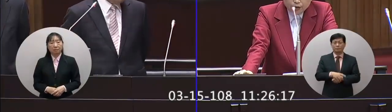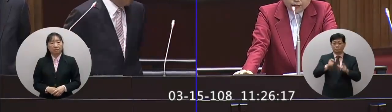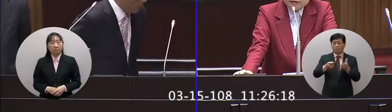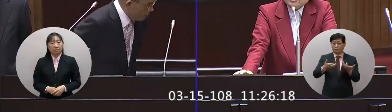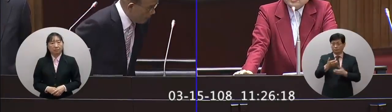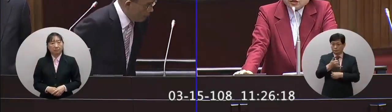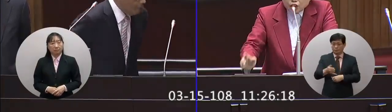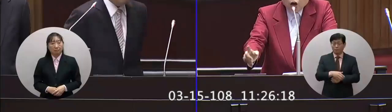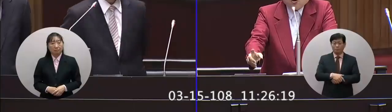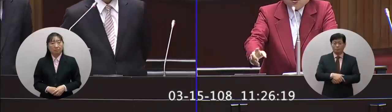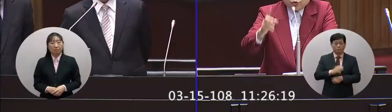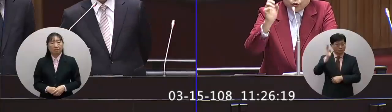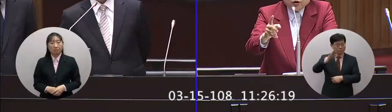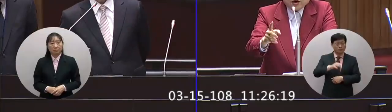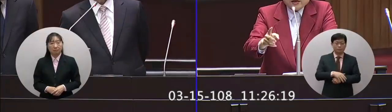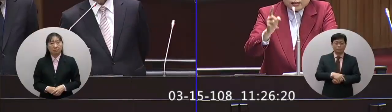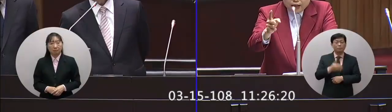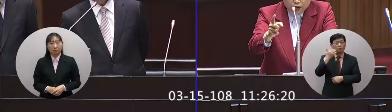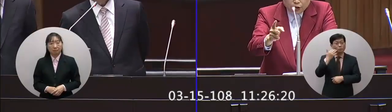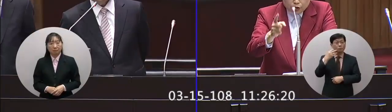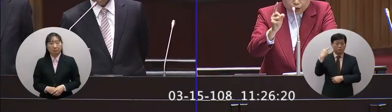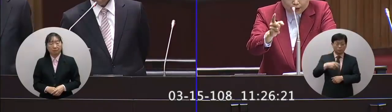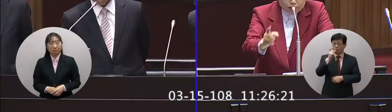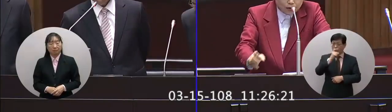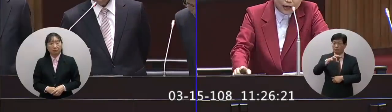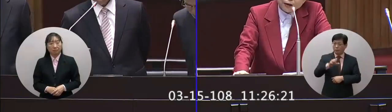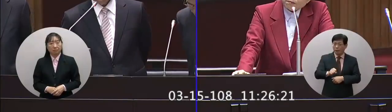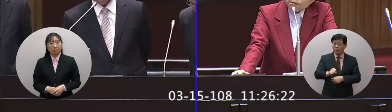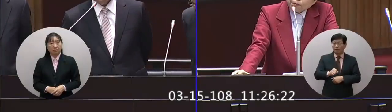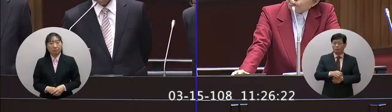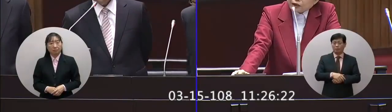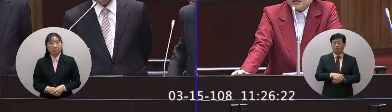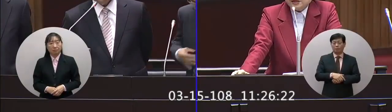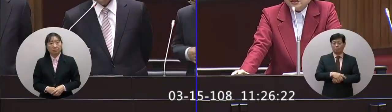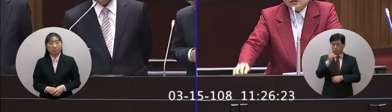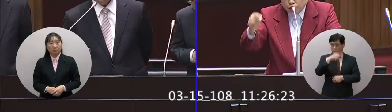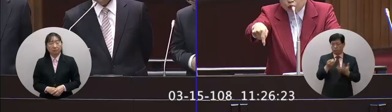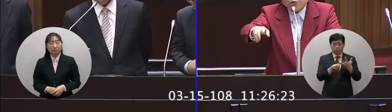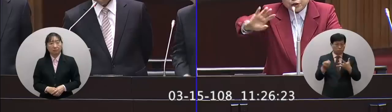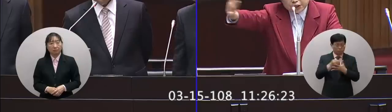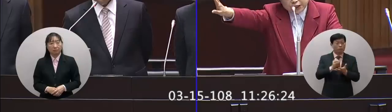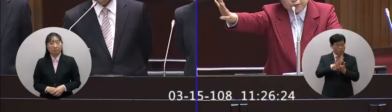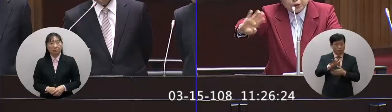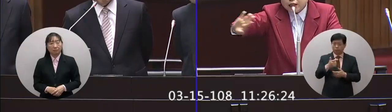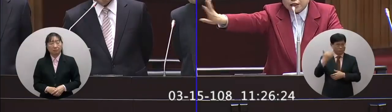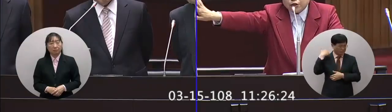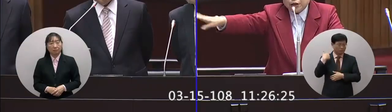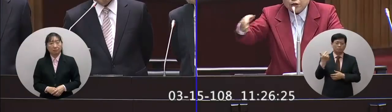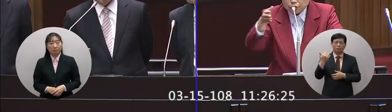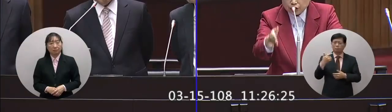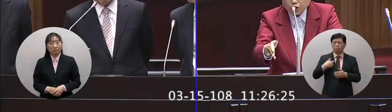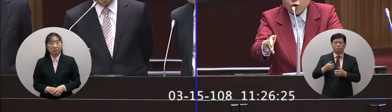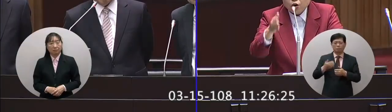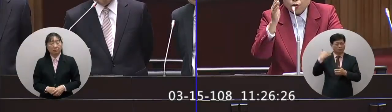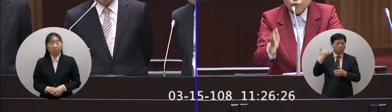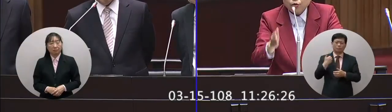公務人員今後如果再喝酒抓到的話不得升遷是今後不是以前不向前